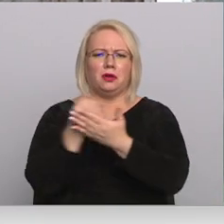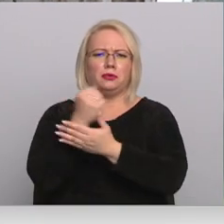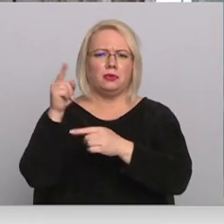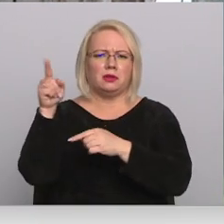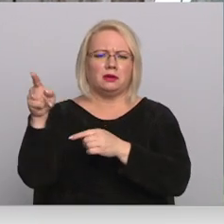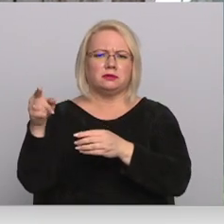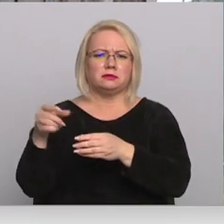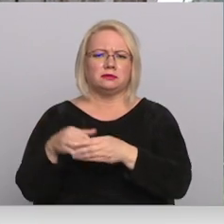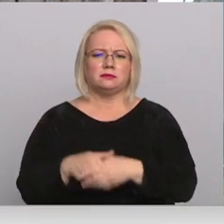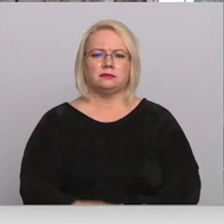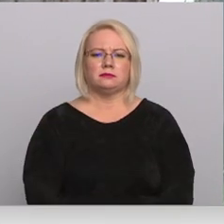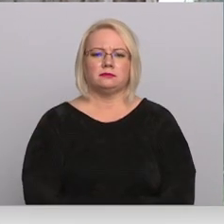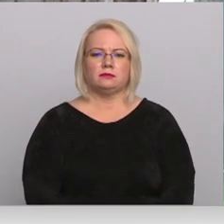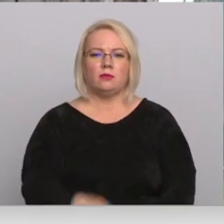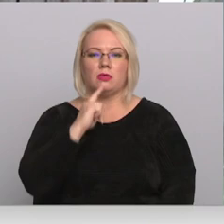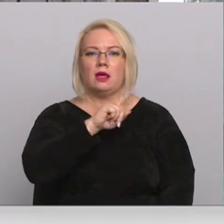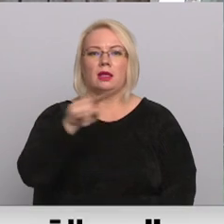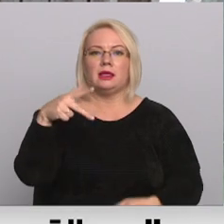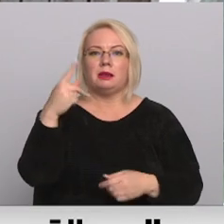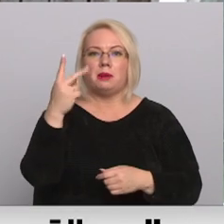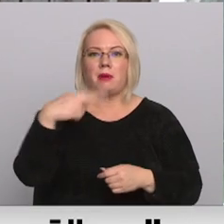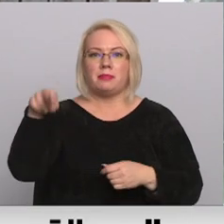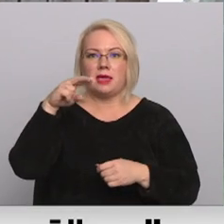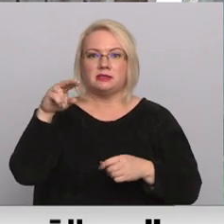līdz 31. decembrī.